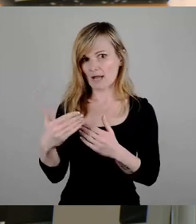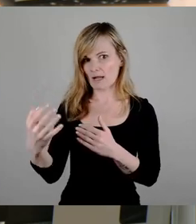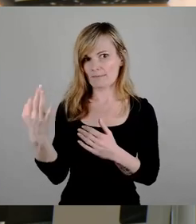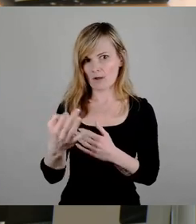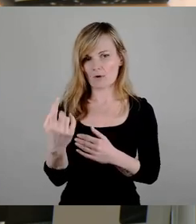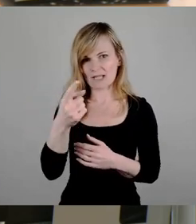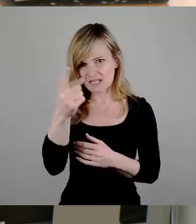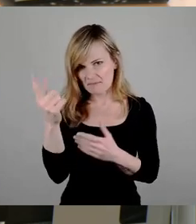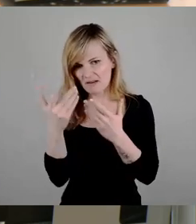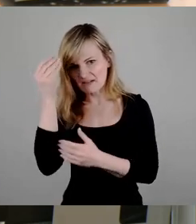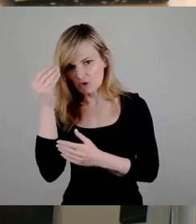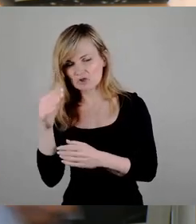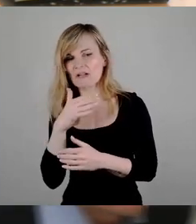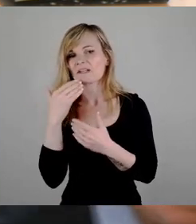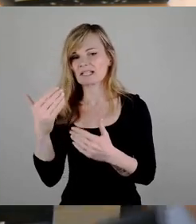vorgestellt haben. Vielen Dank.